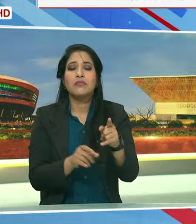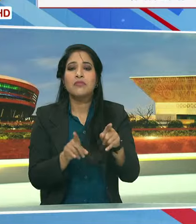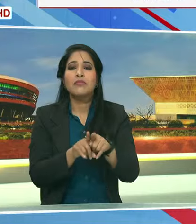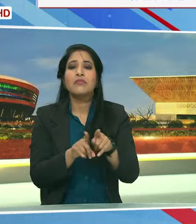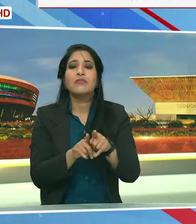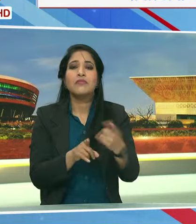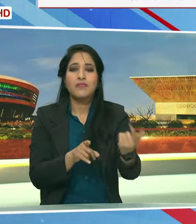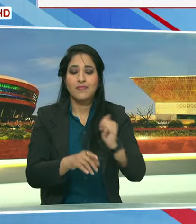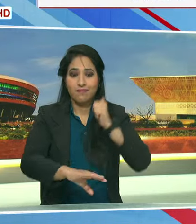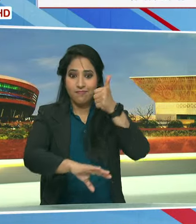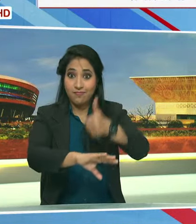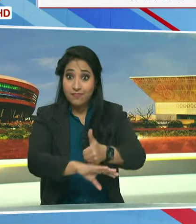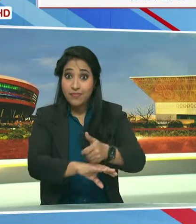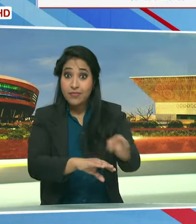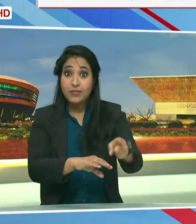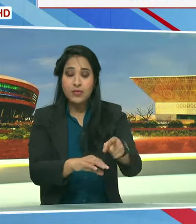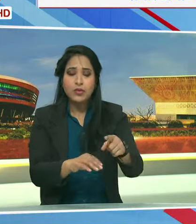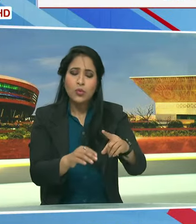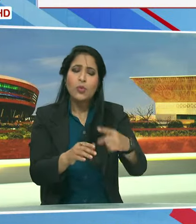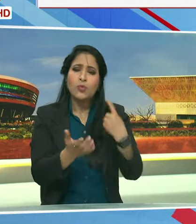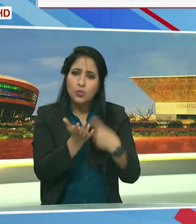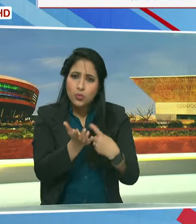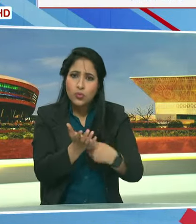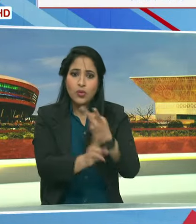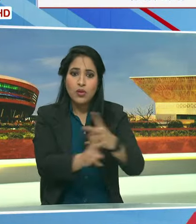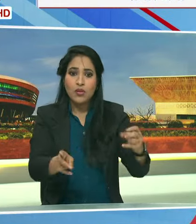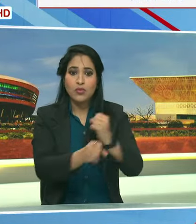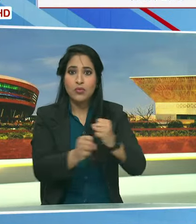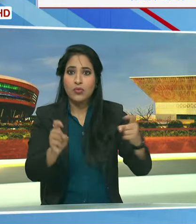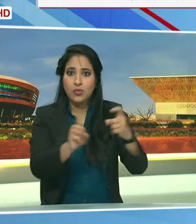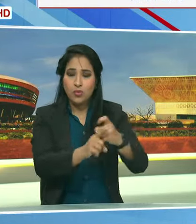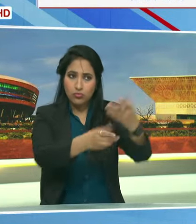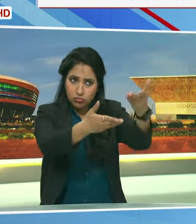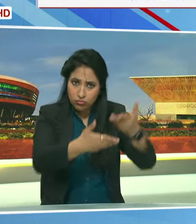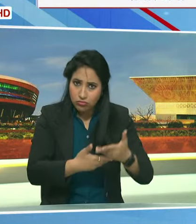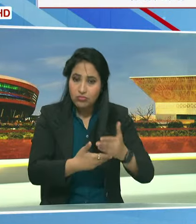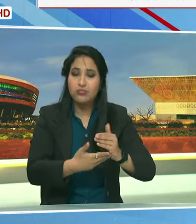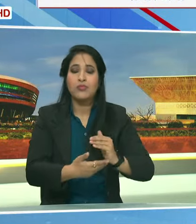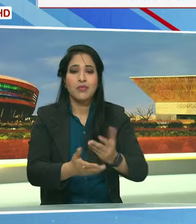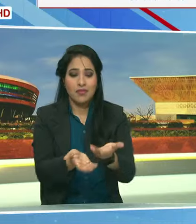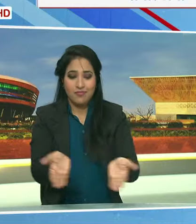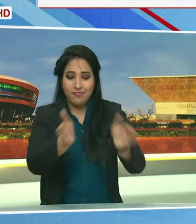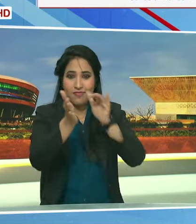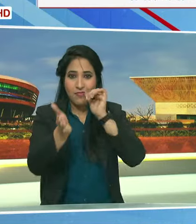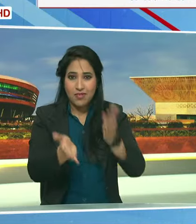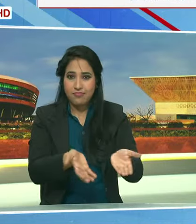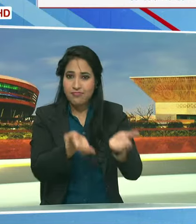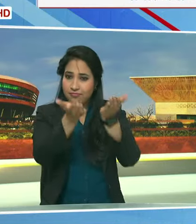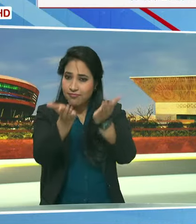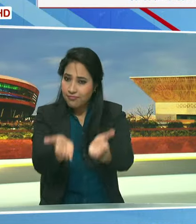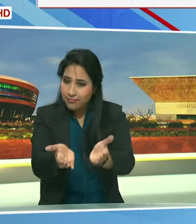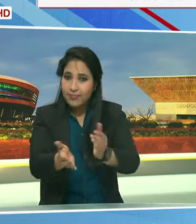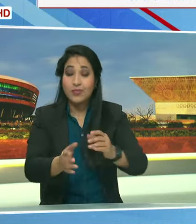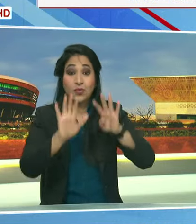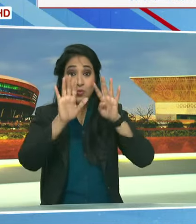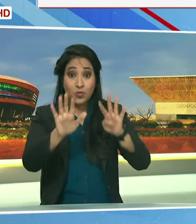प्रान प्रतिष्ठा के निमित देवताओं का आवहन कलस अस्थापना नग्रह का पूजन अन्य